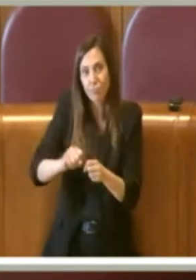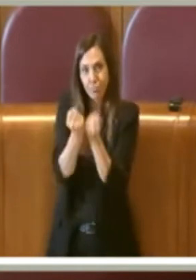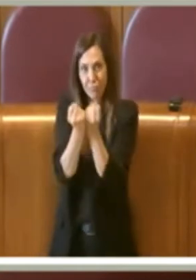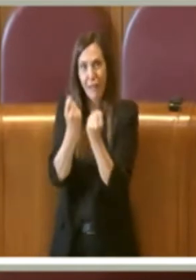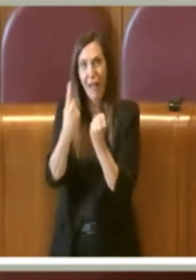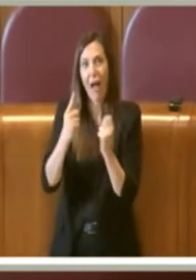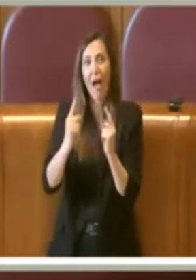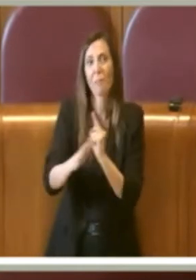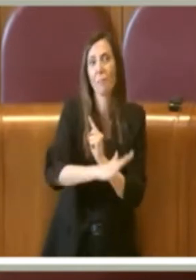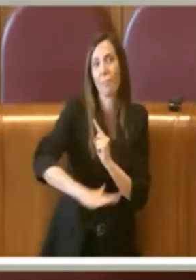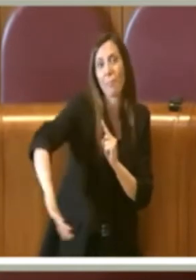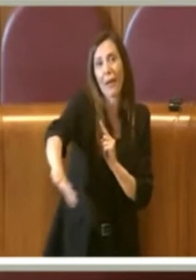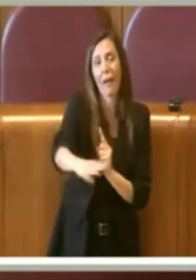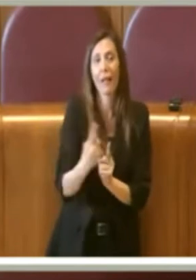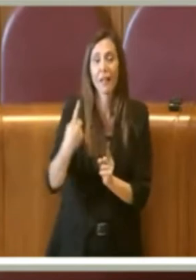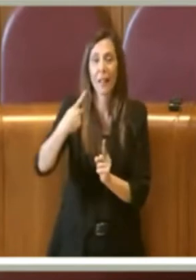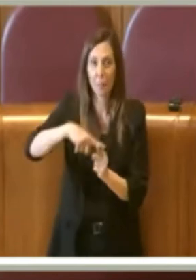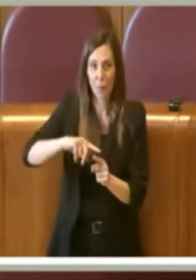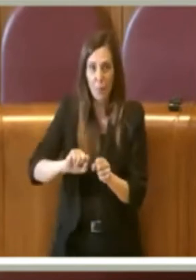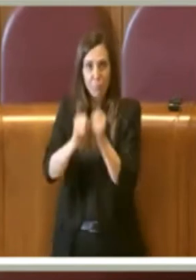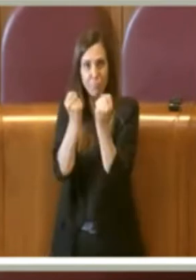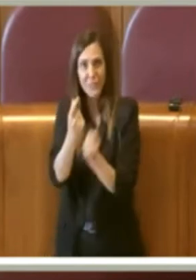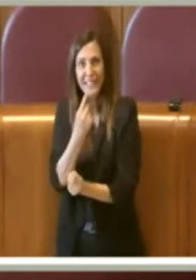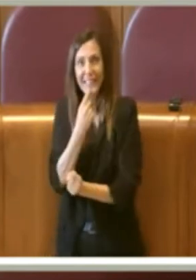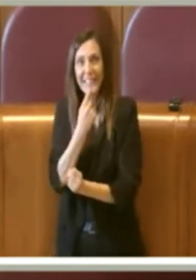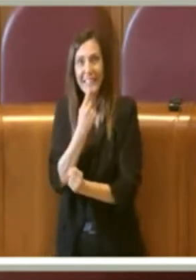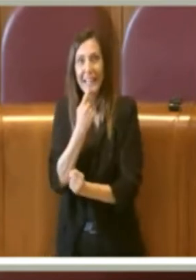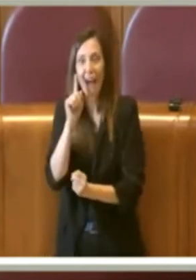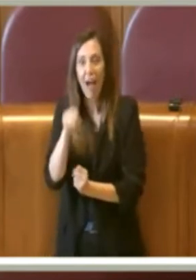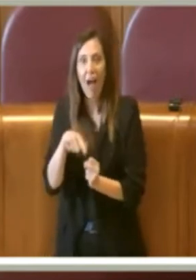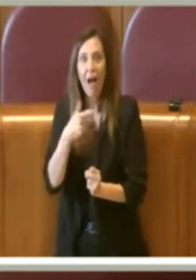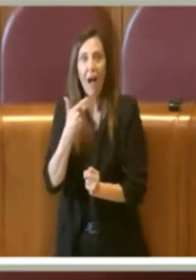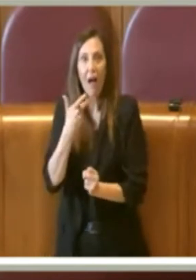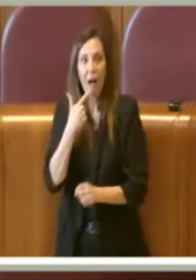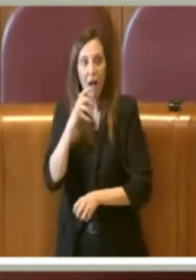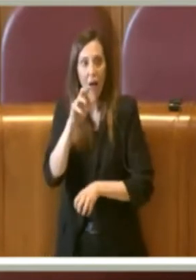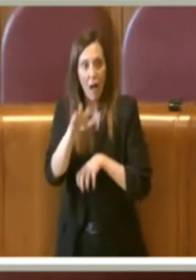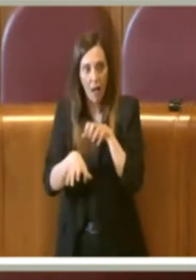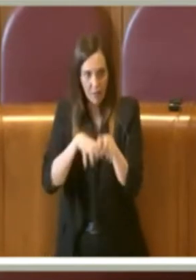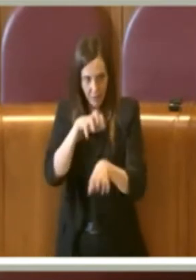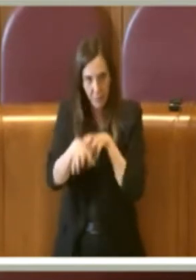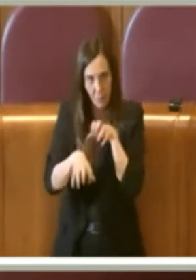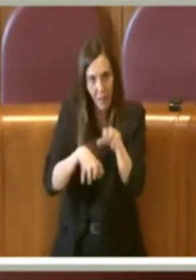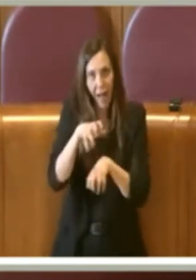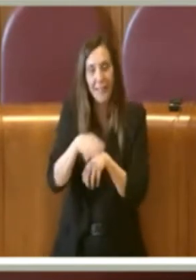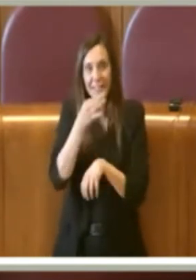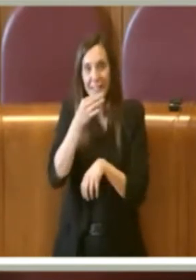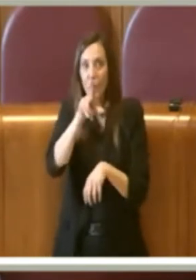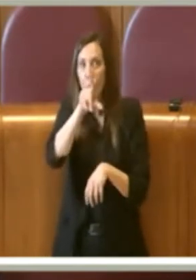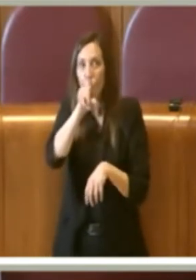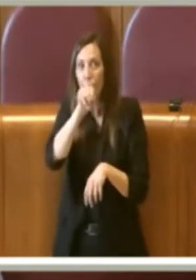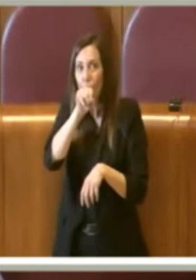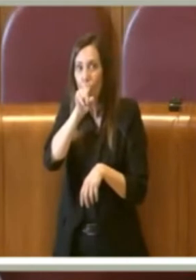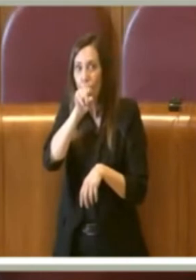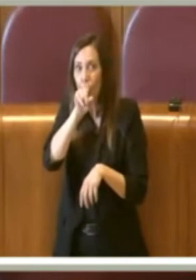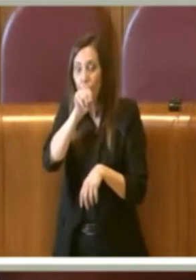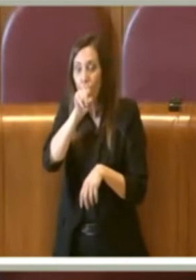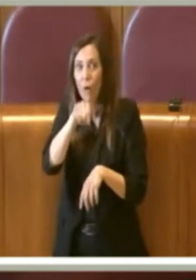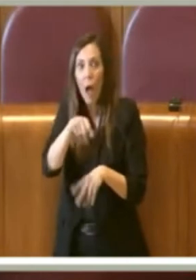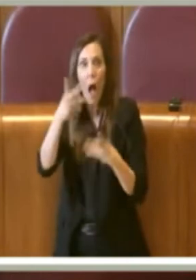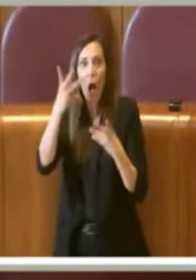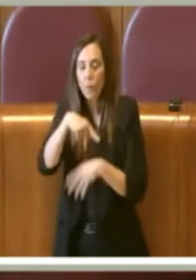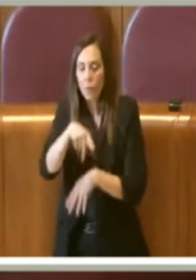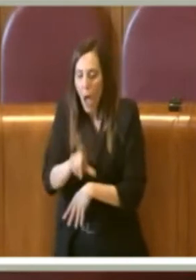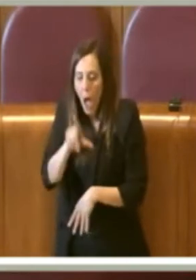danno anche alla fauna, alla vifauna, ai volatili che comunque ingeriscono